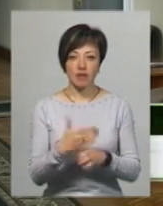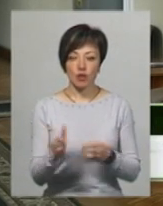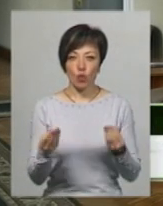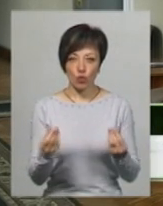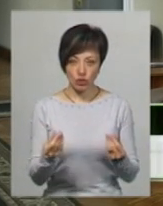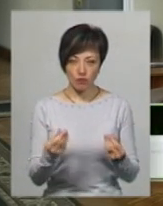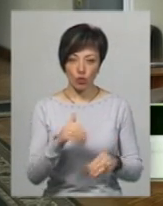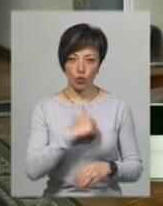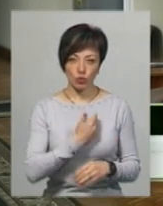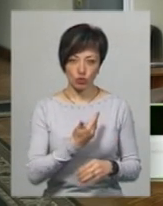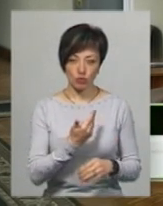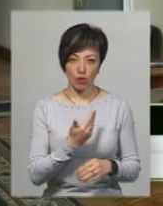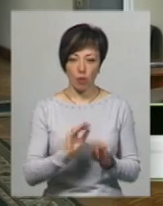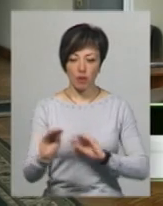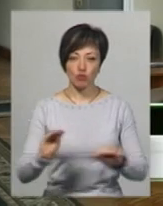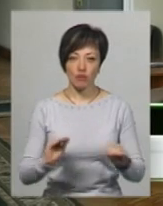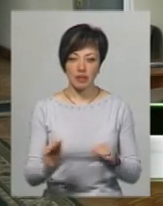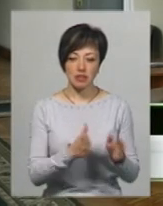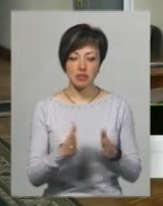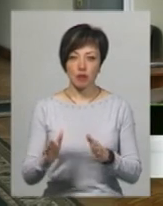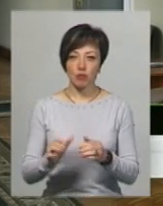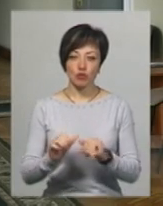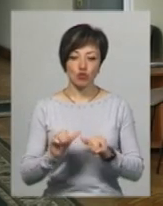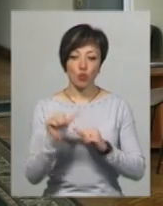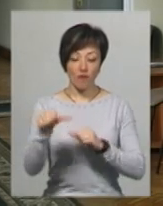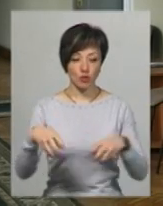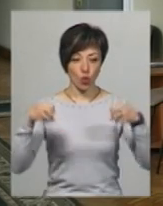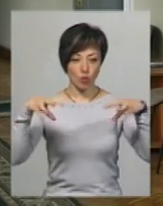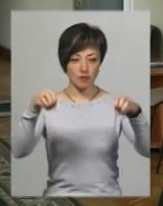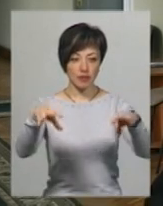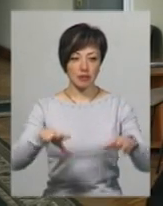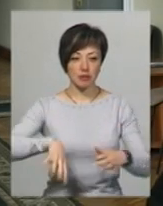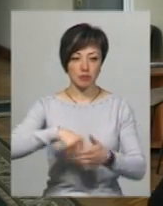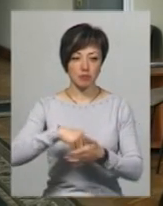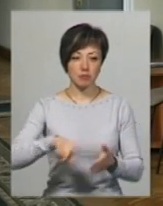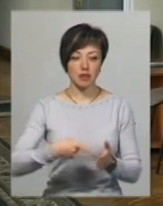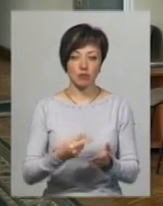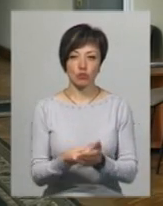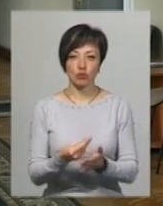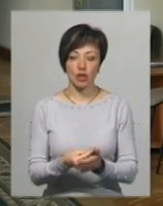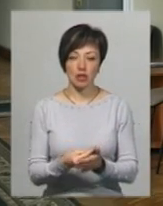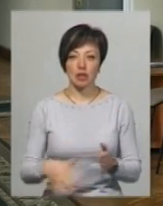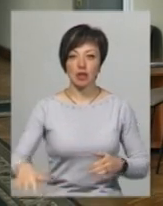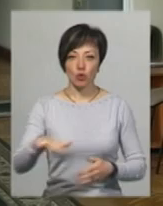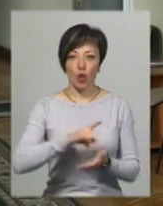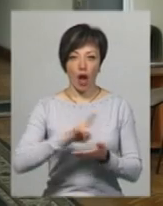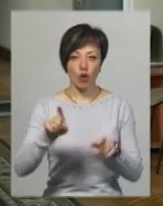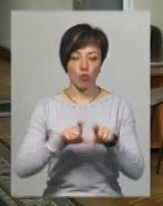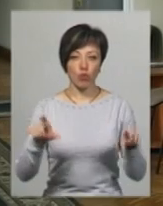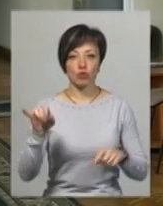коштів. Ми хочемо облаштувати систему зовнішнього освітлення за кошти міського бюджету на території аеропорту і